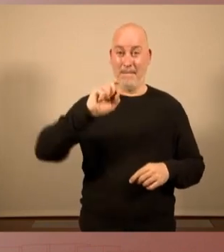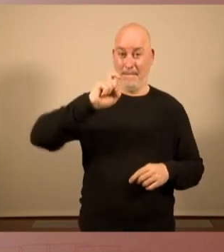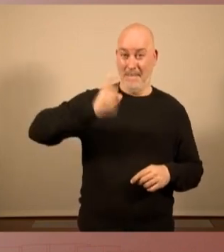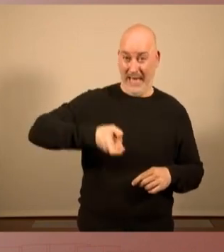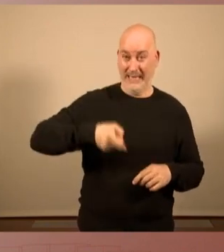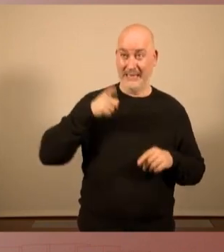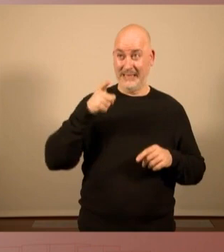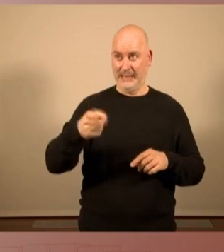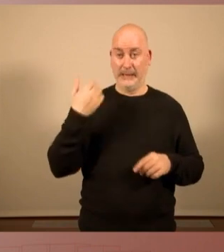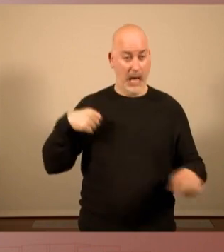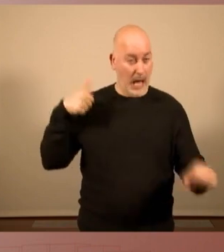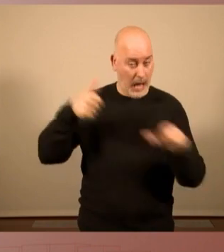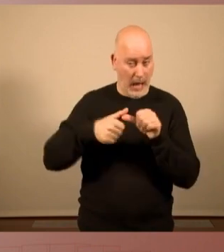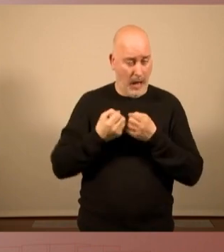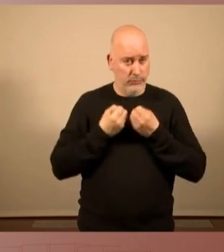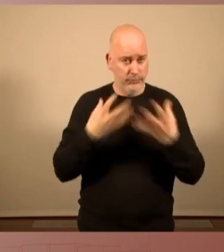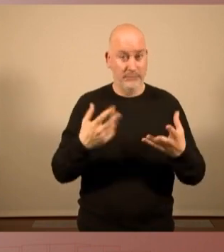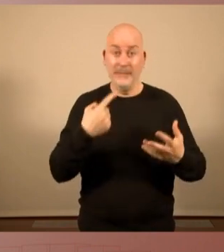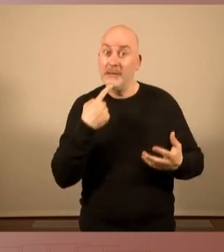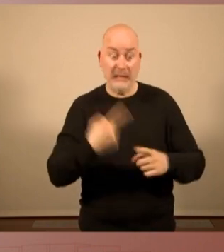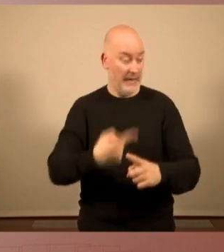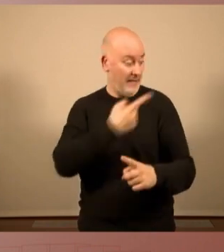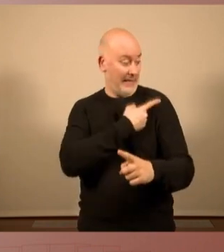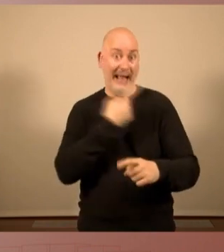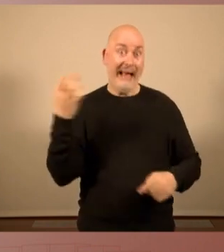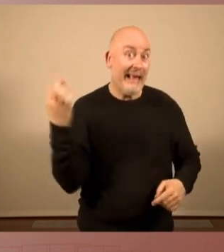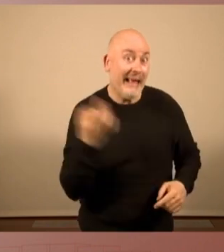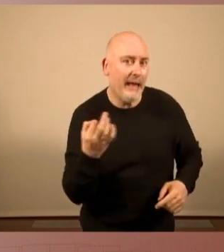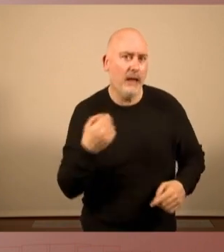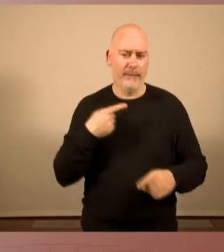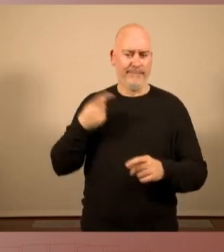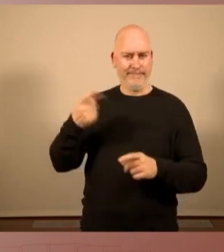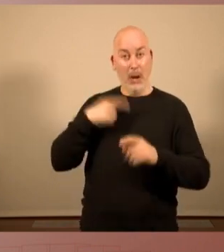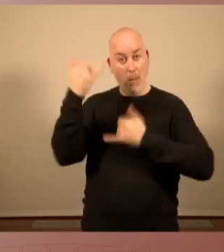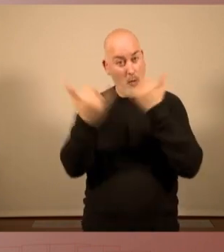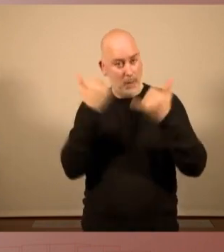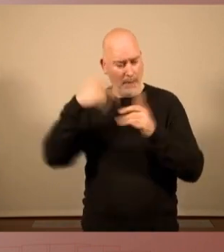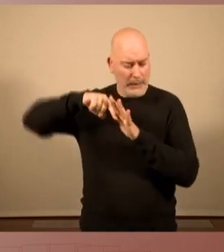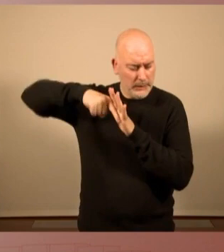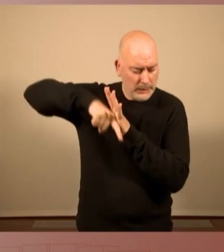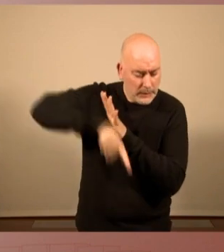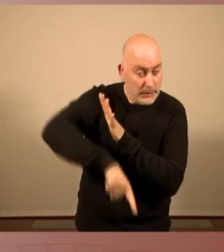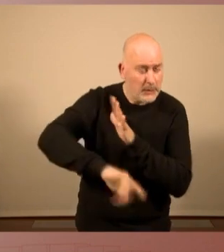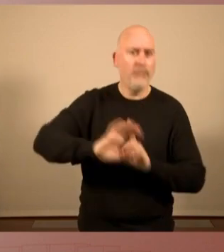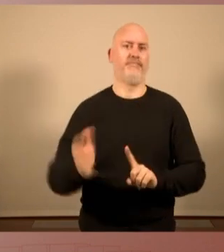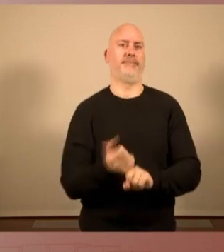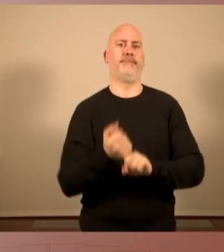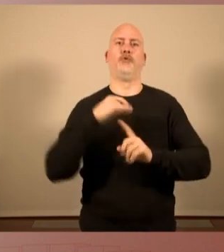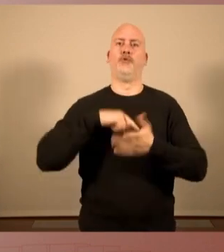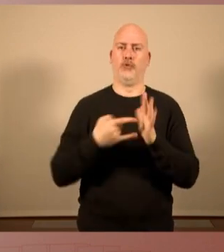Davis, ser radical és anar a l'arrel dels problemes. I, per si no ha quedat prou clar,